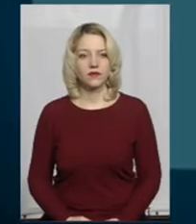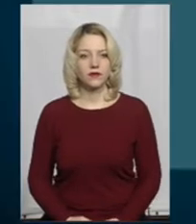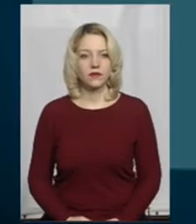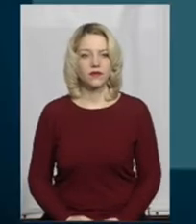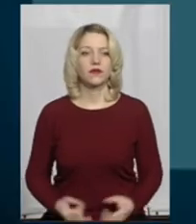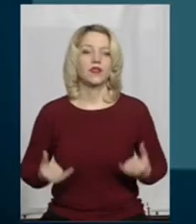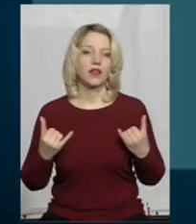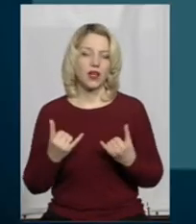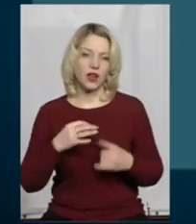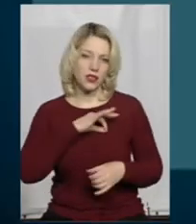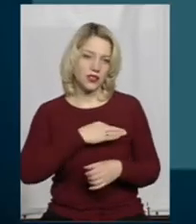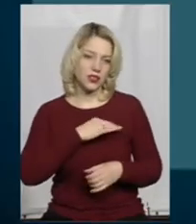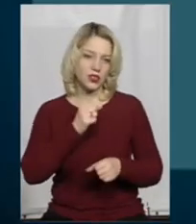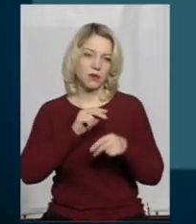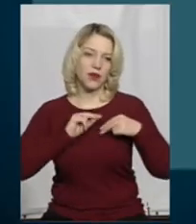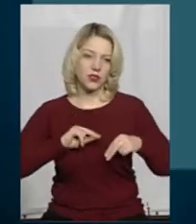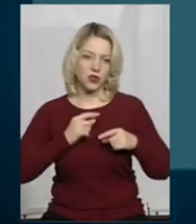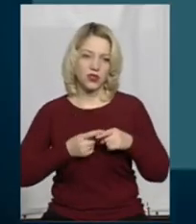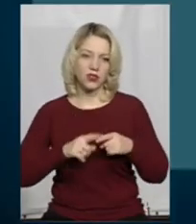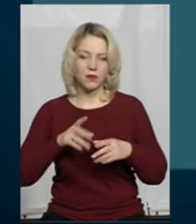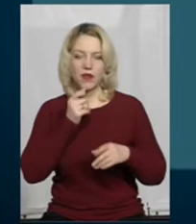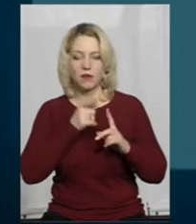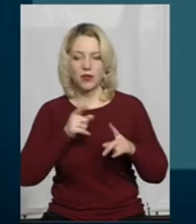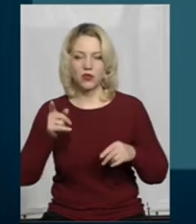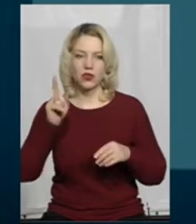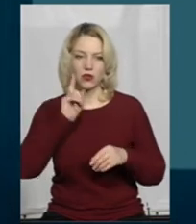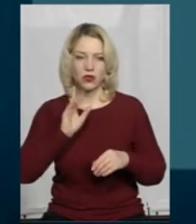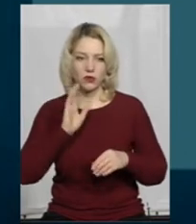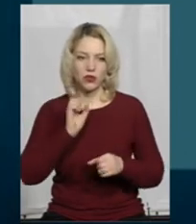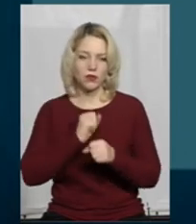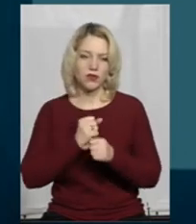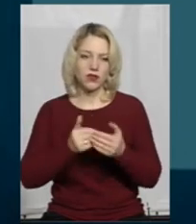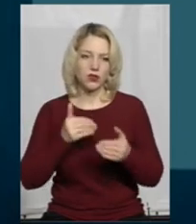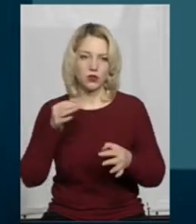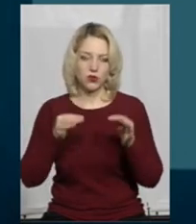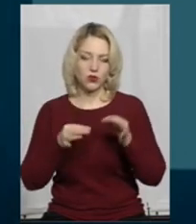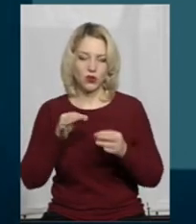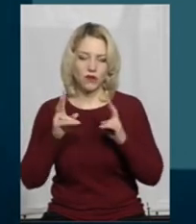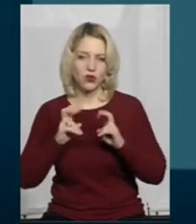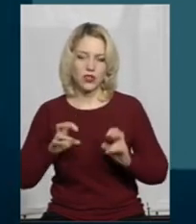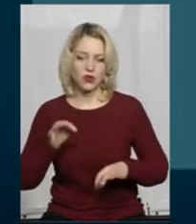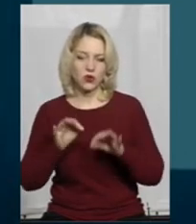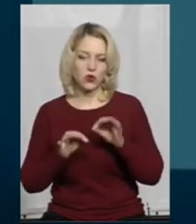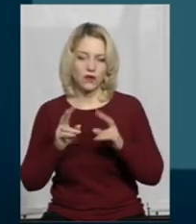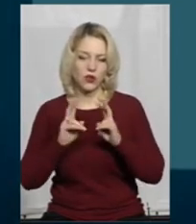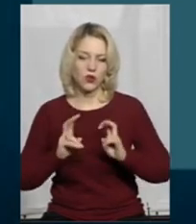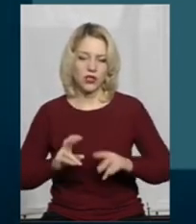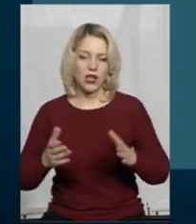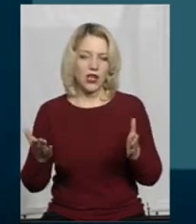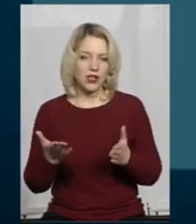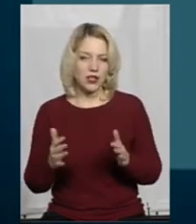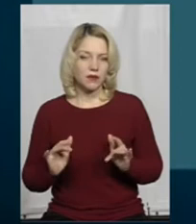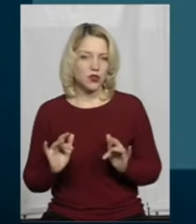Наразі ці, працюють над тим, на період, доки буде тривати досудове розслідування, судовий розгляд, якимось чином